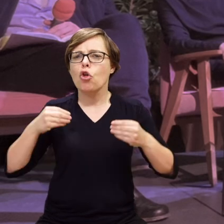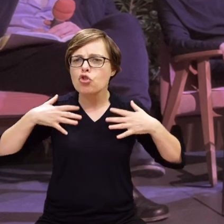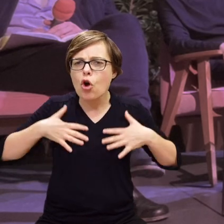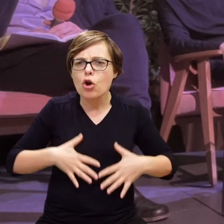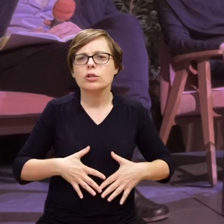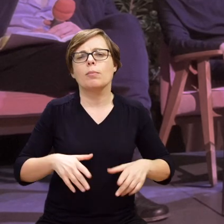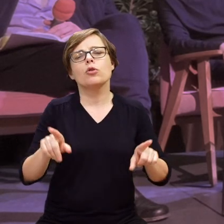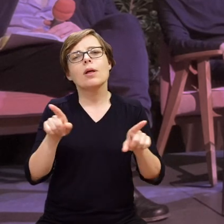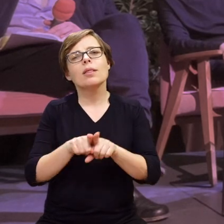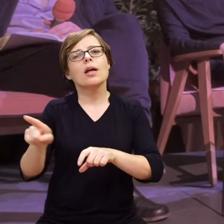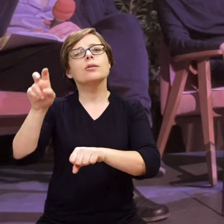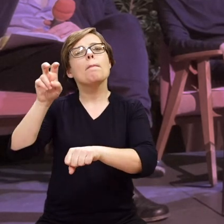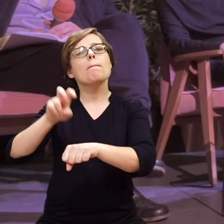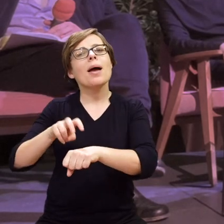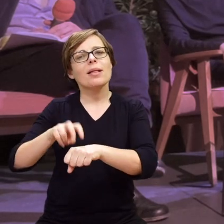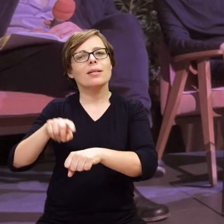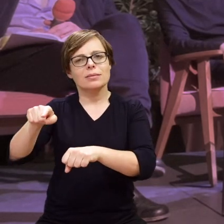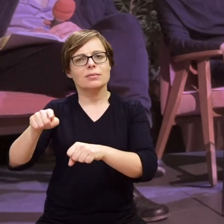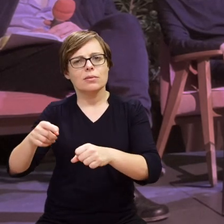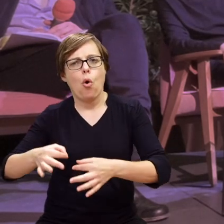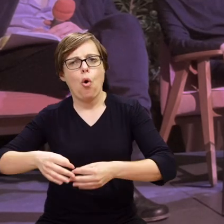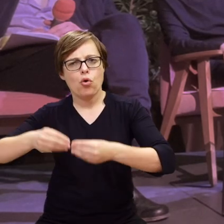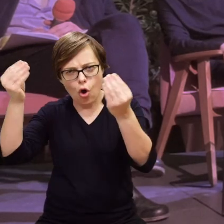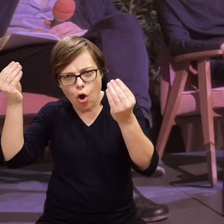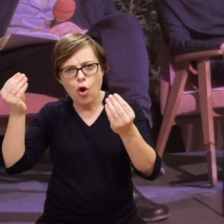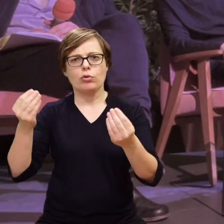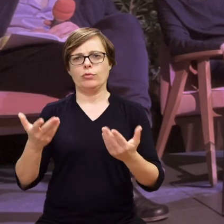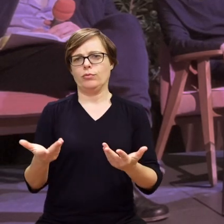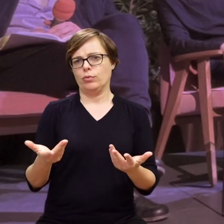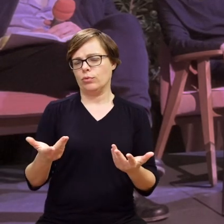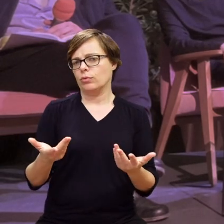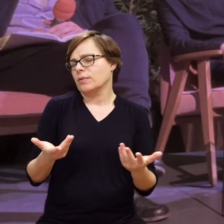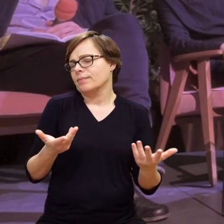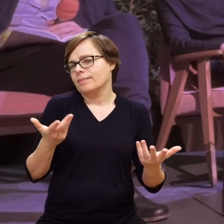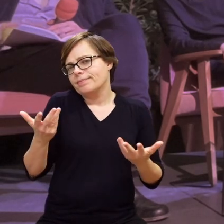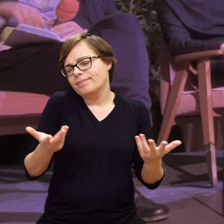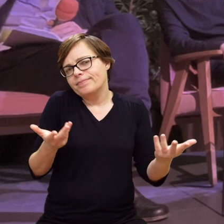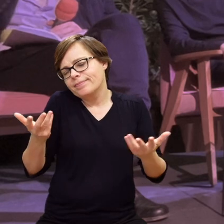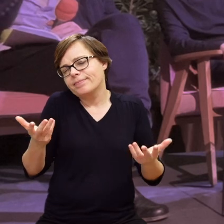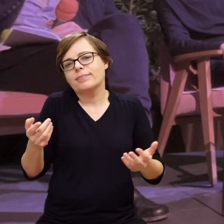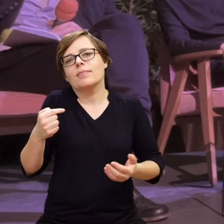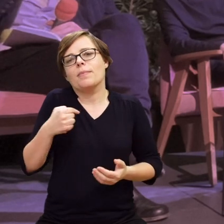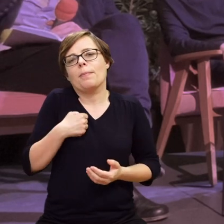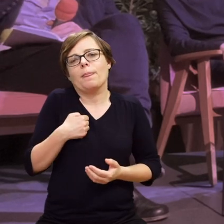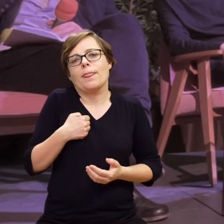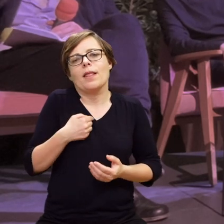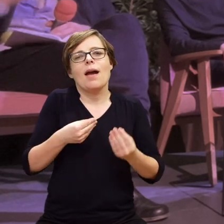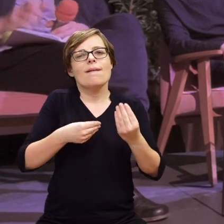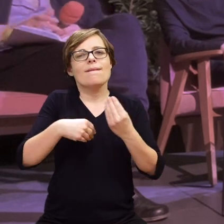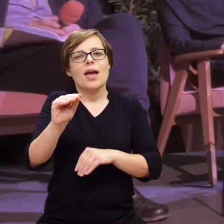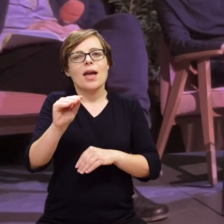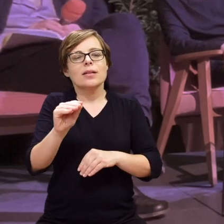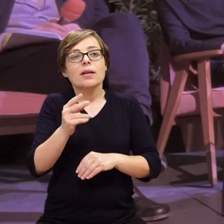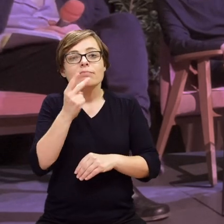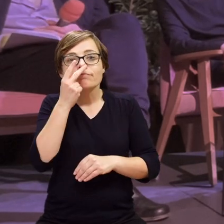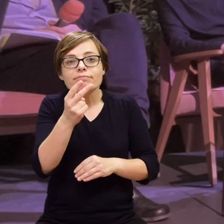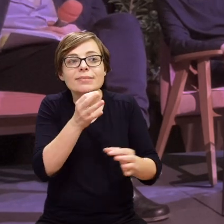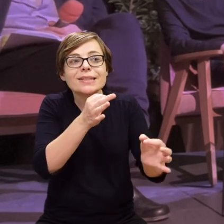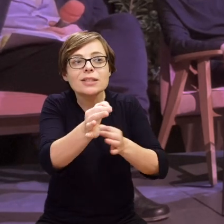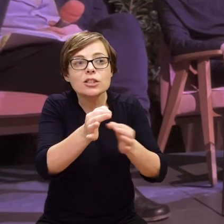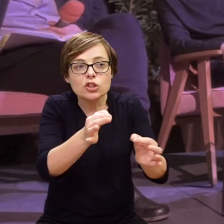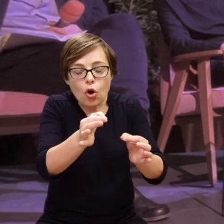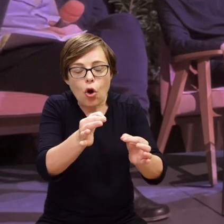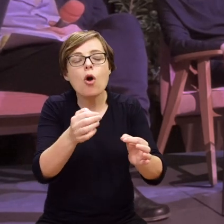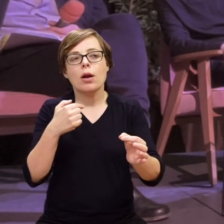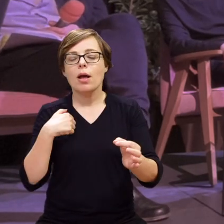związane z rozwojem medycyny niewątpliwym. Więc po prostu raczej jestem kimś, kto opisuje tę historię,